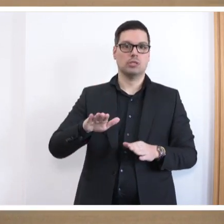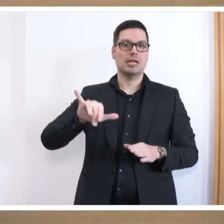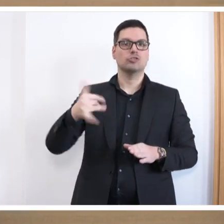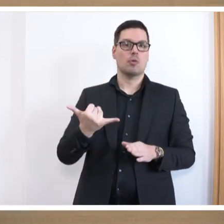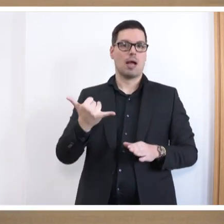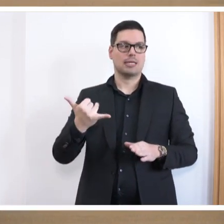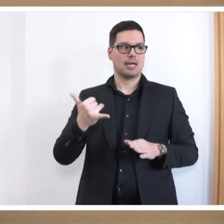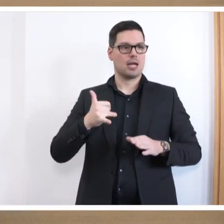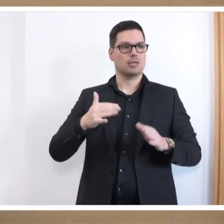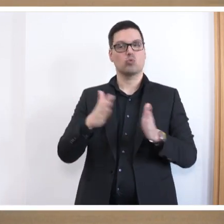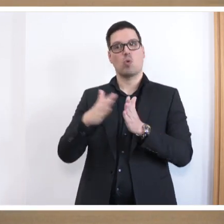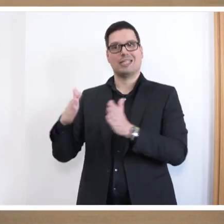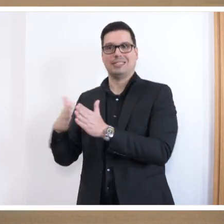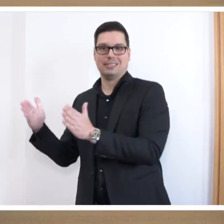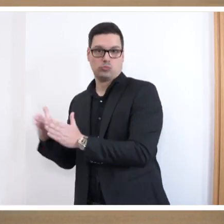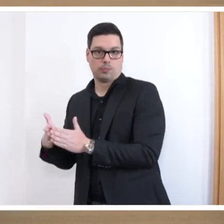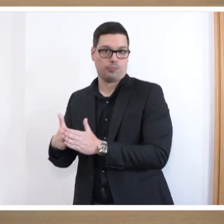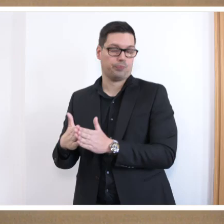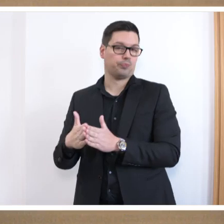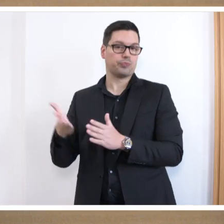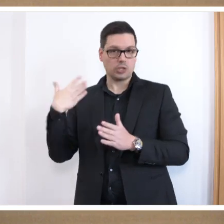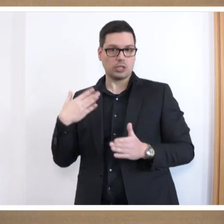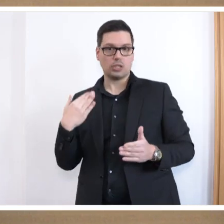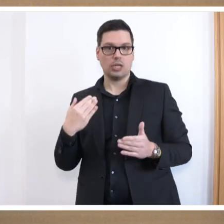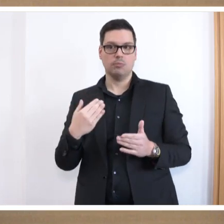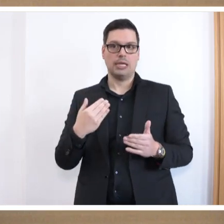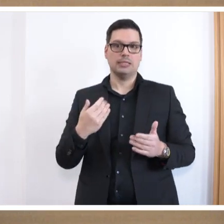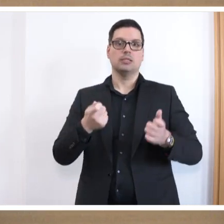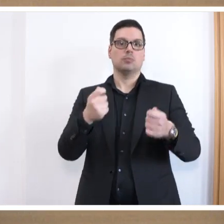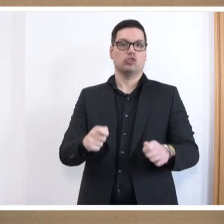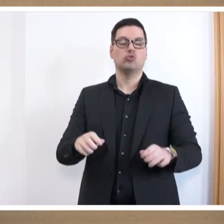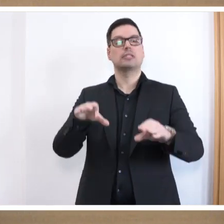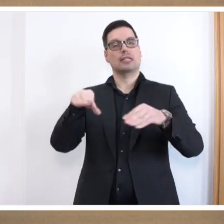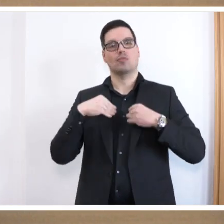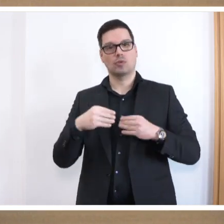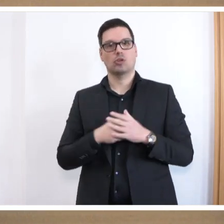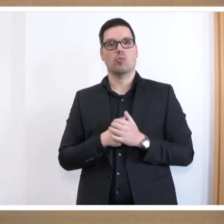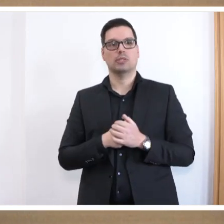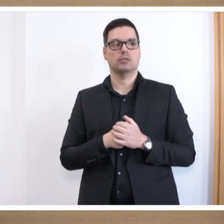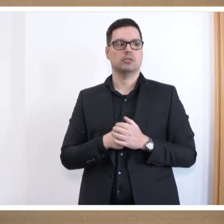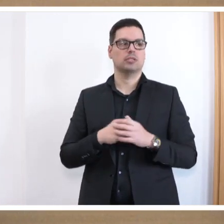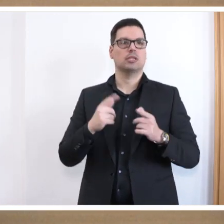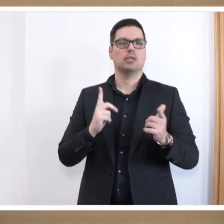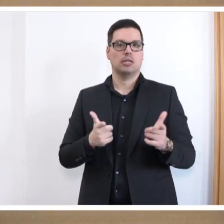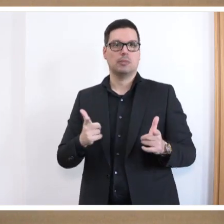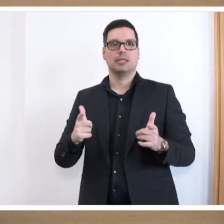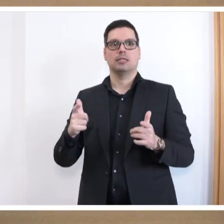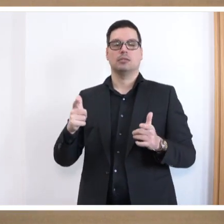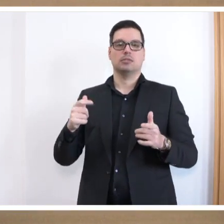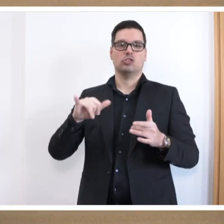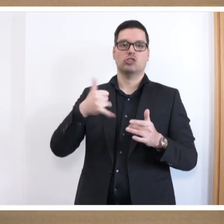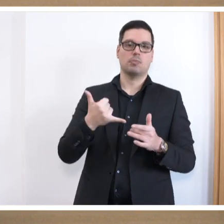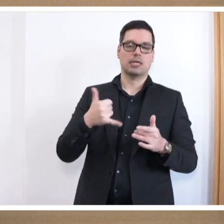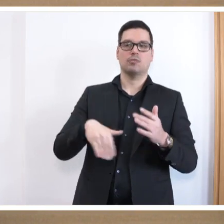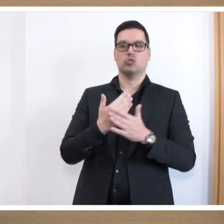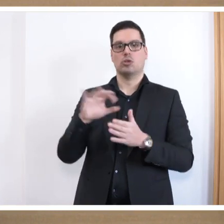einem Entwurf zur Änderung des Stiftungsgesetzes per Kabinettsbeschluss aufgenommen wurde, aber nach dem Scheitern vom Jamaika vom